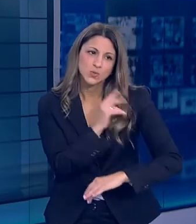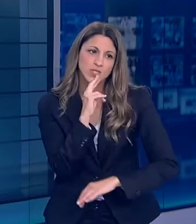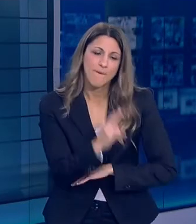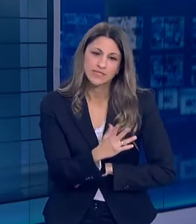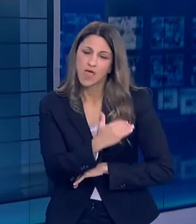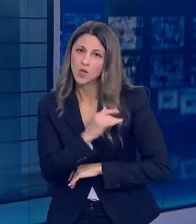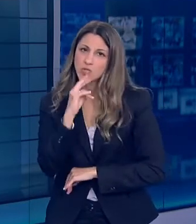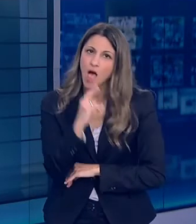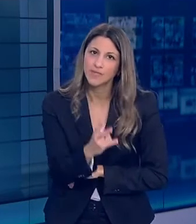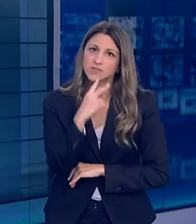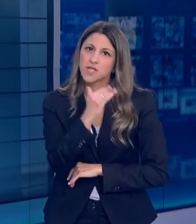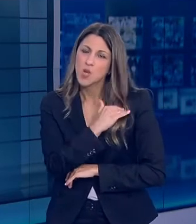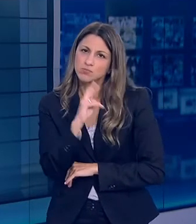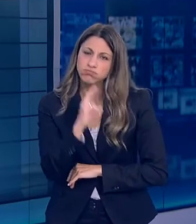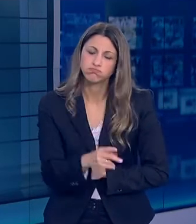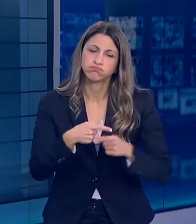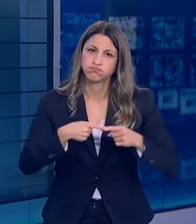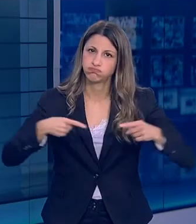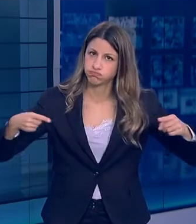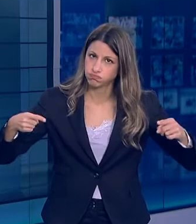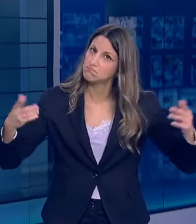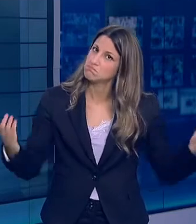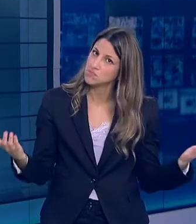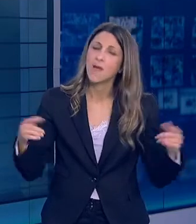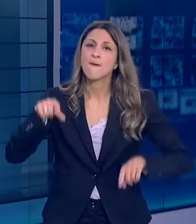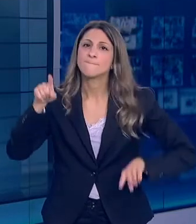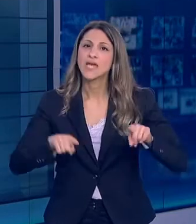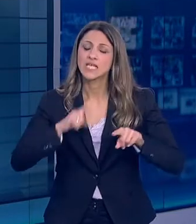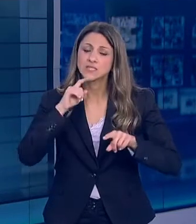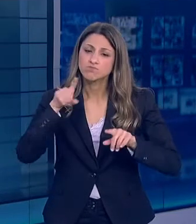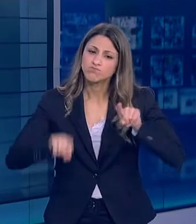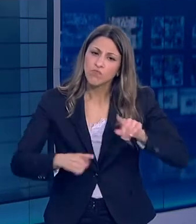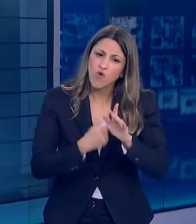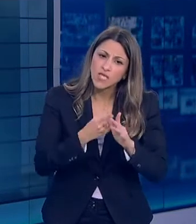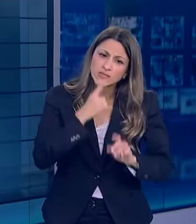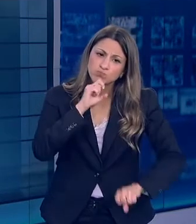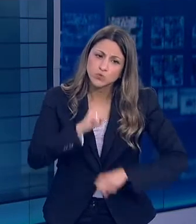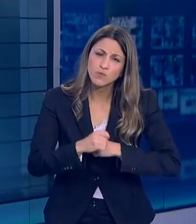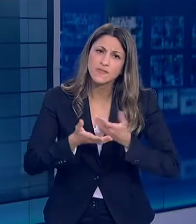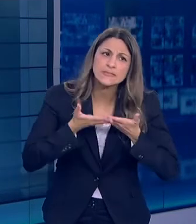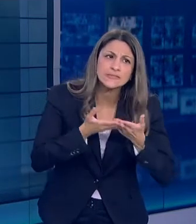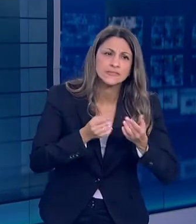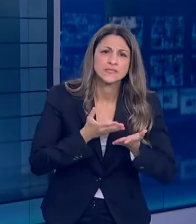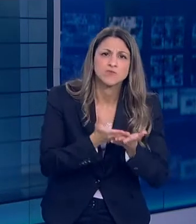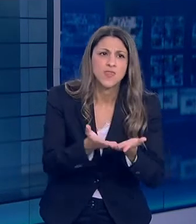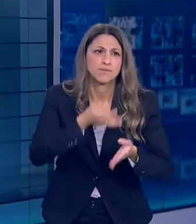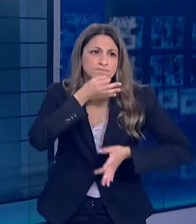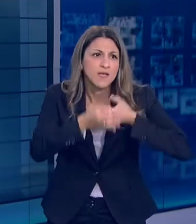που έθεταν οι συμπολίτες μας μέσω των δημοσιογράφων και κάποιες φορές να εμψυχώνω από τη δικιά μου πλευρά μια κοινωνία που αγωνιούσε